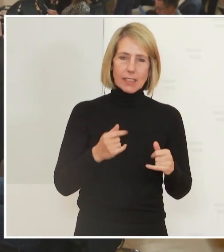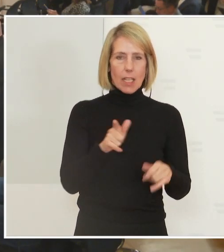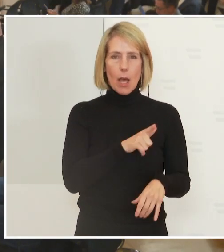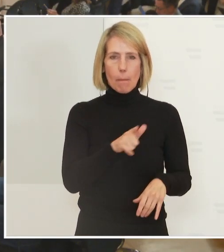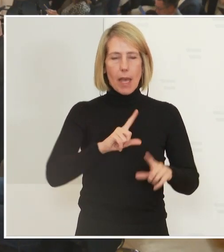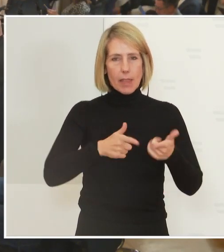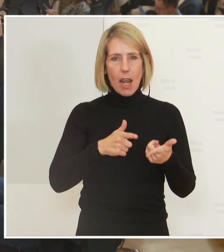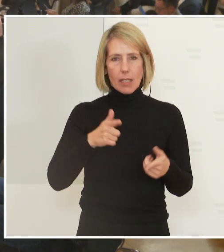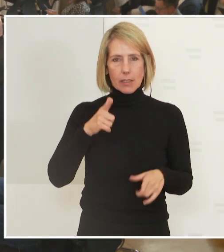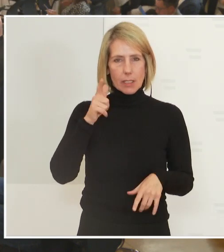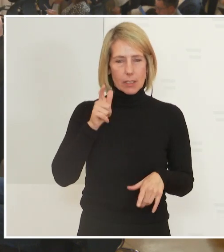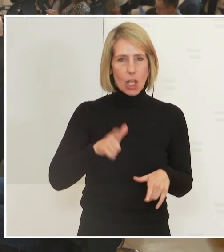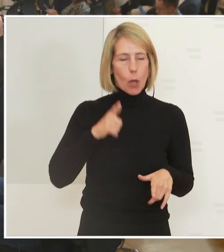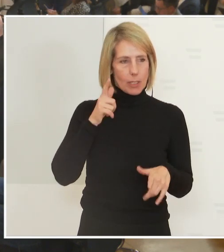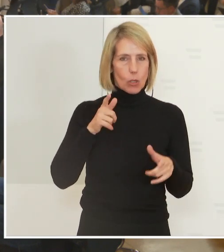verabschieden.